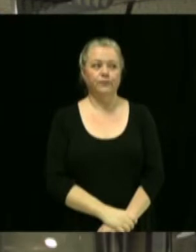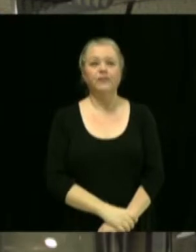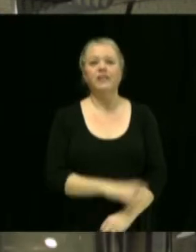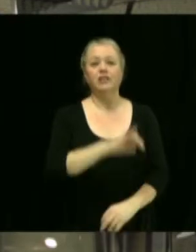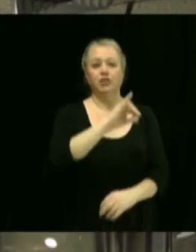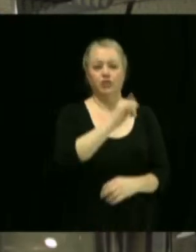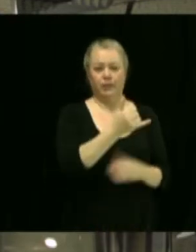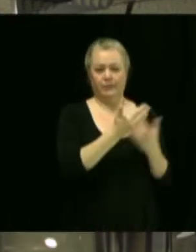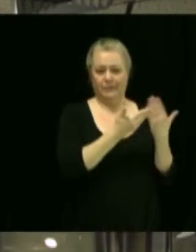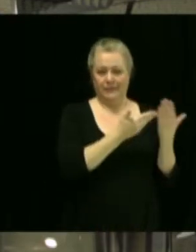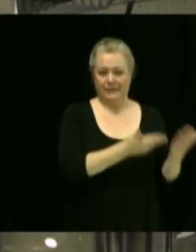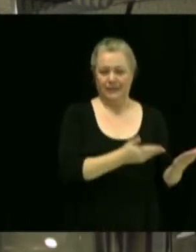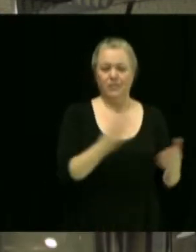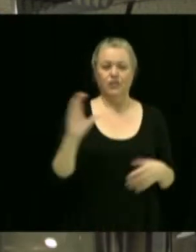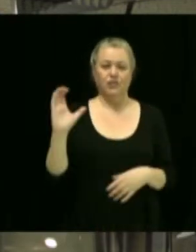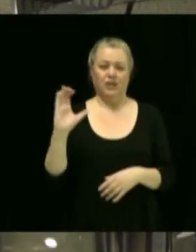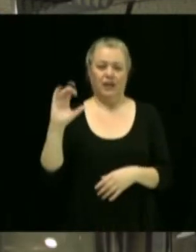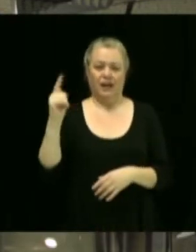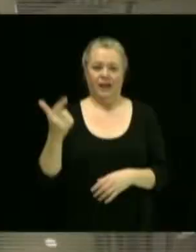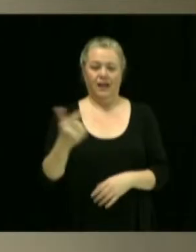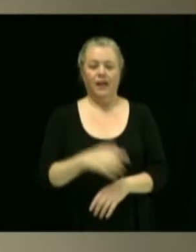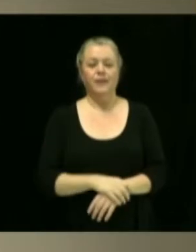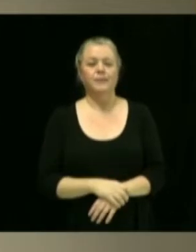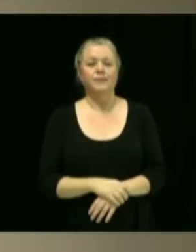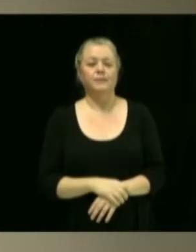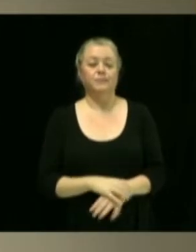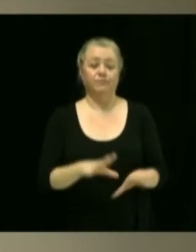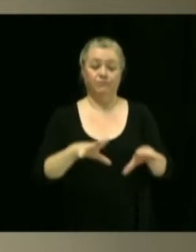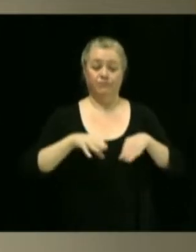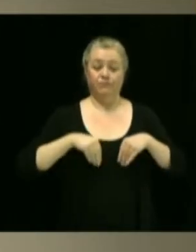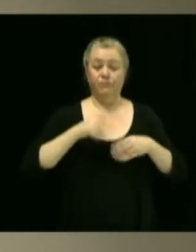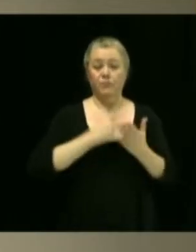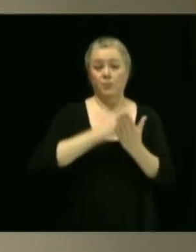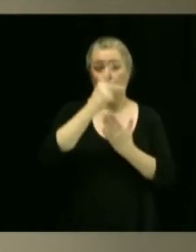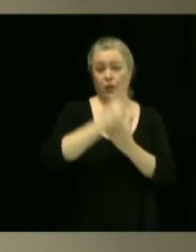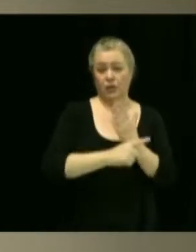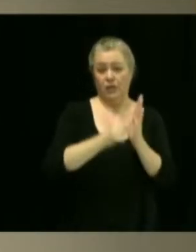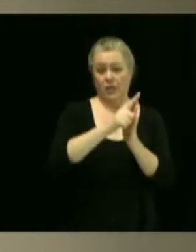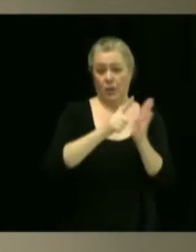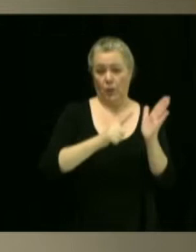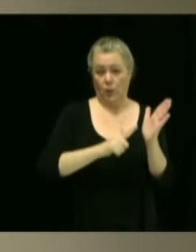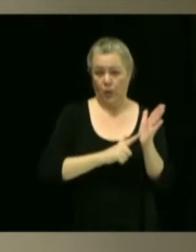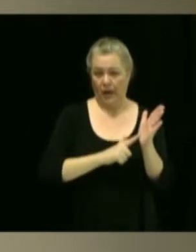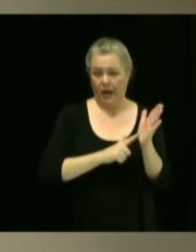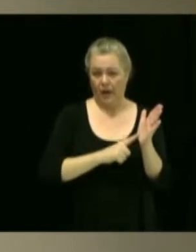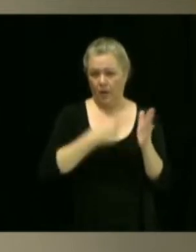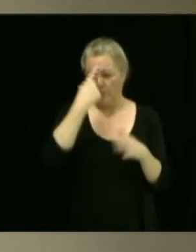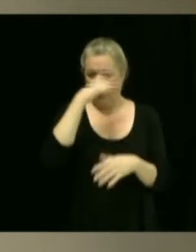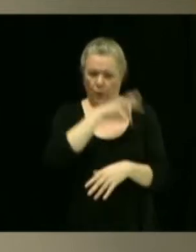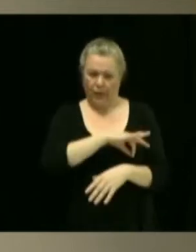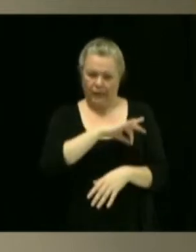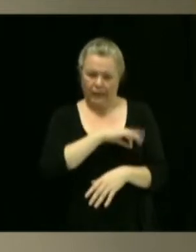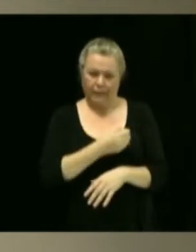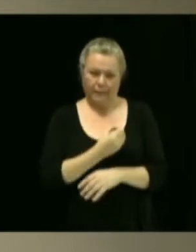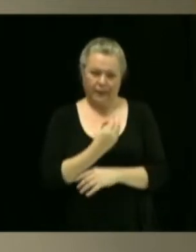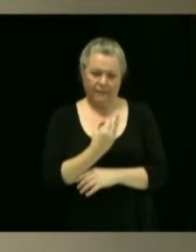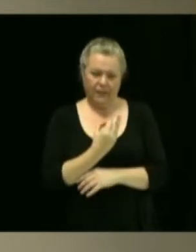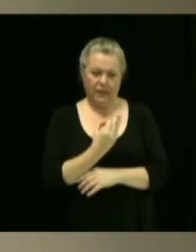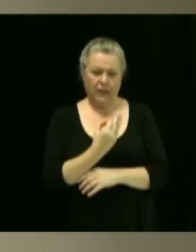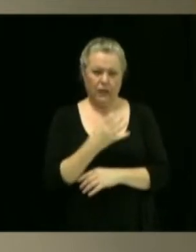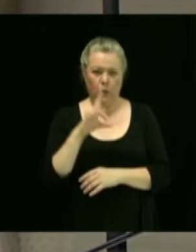James, Chantal, merci. L'adoption d'un projet de loi d'intérêt privé à 8.1.2.